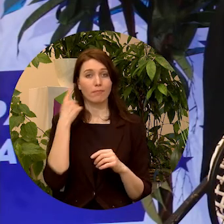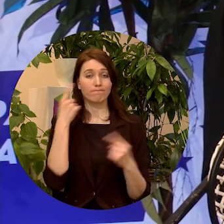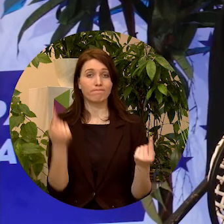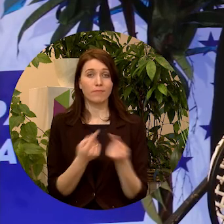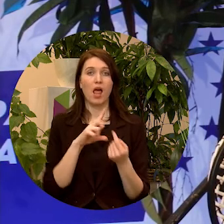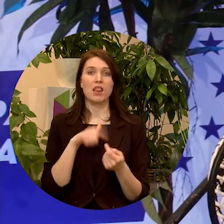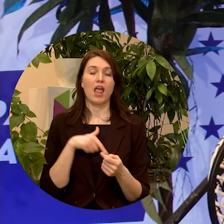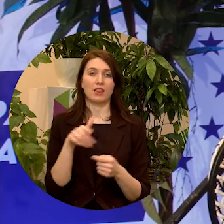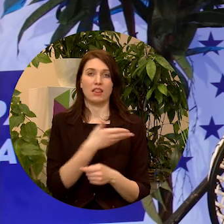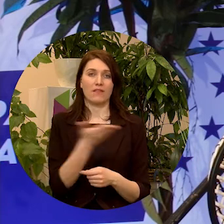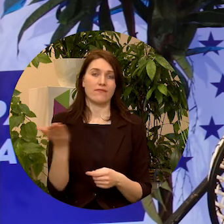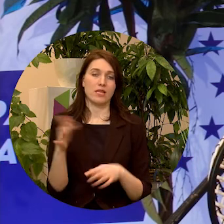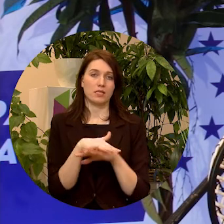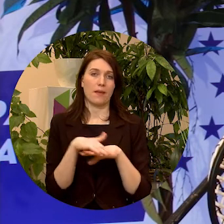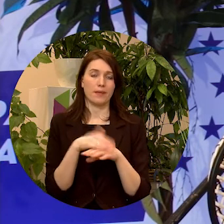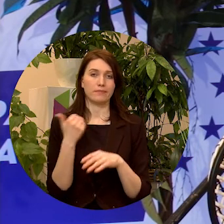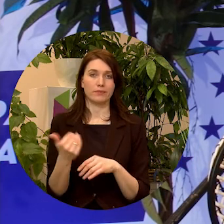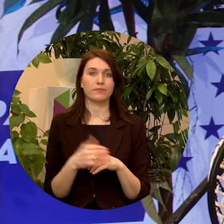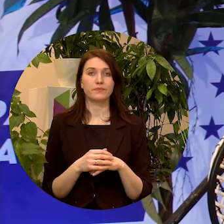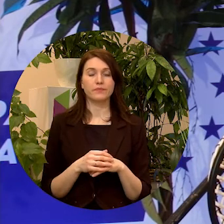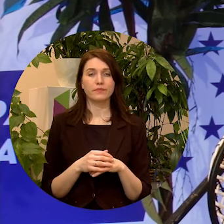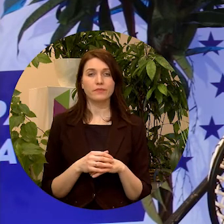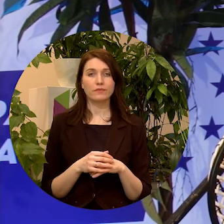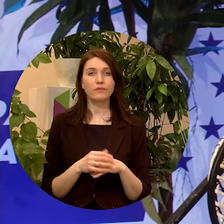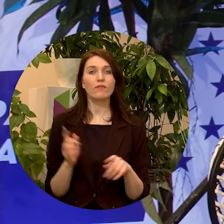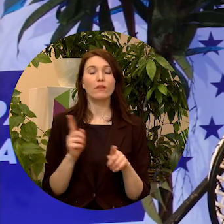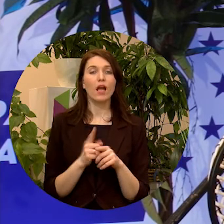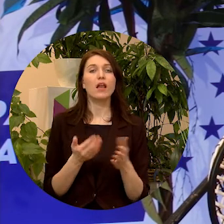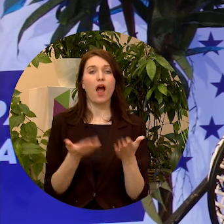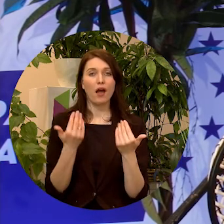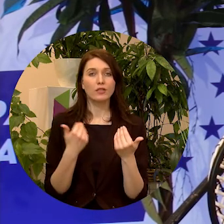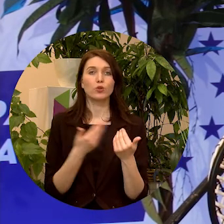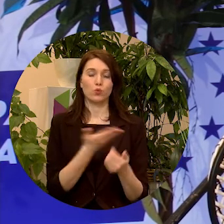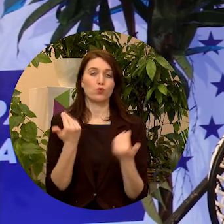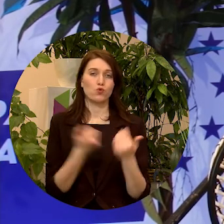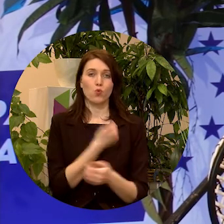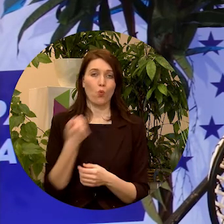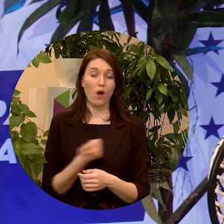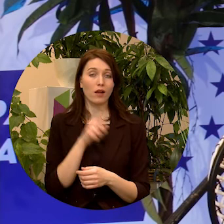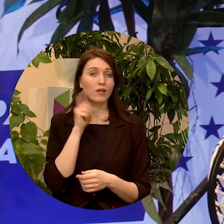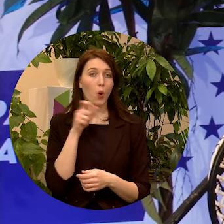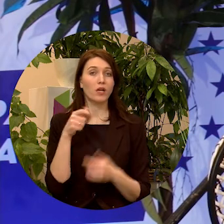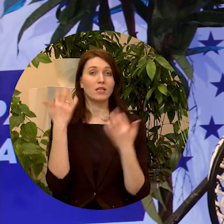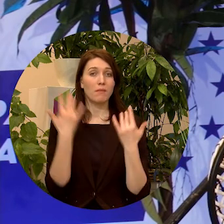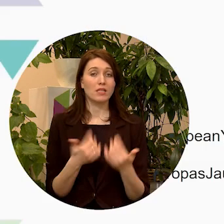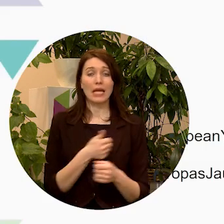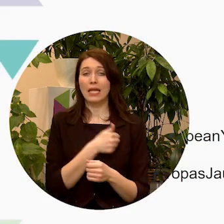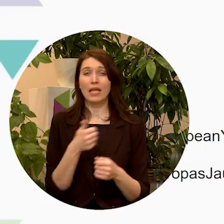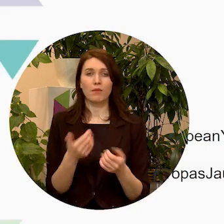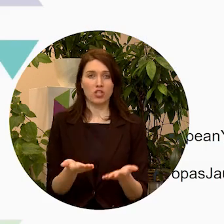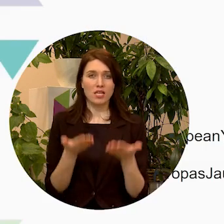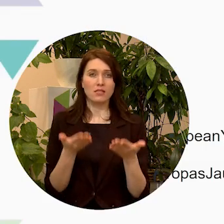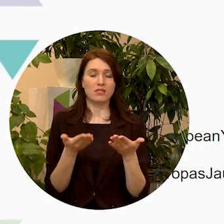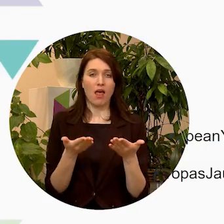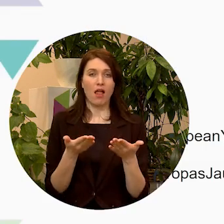Latvijas auditorijai. Un aicinājums, protams, šajā gadā jaunatnes pasākums īpaši izcelt